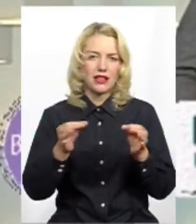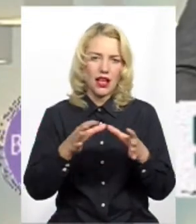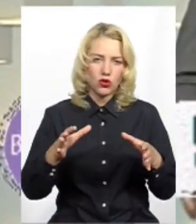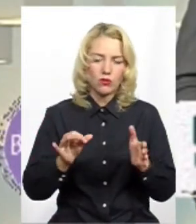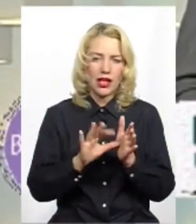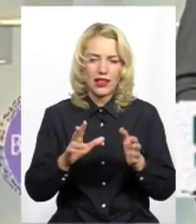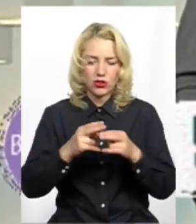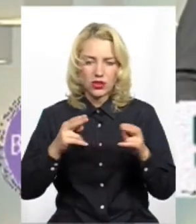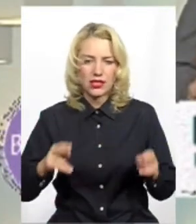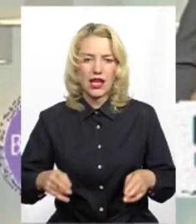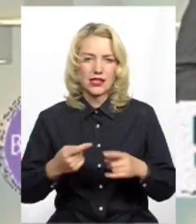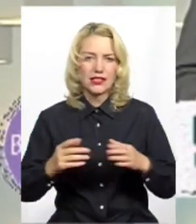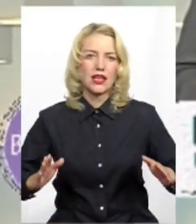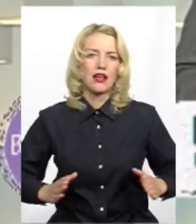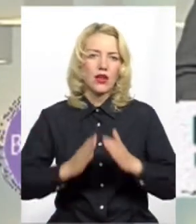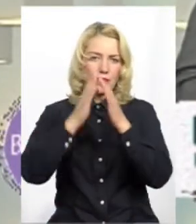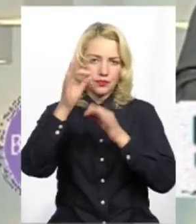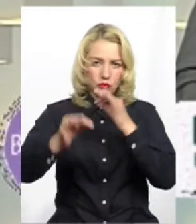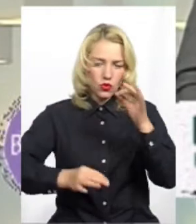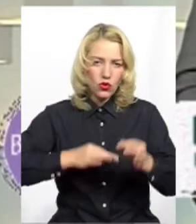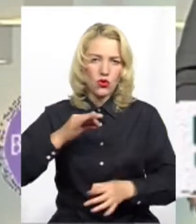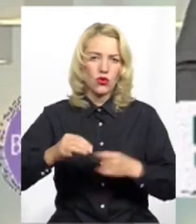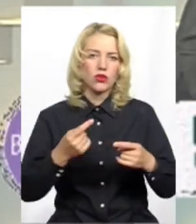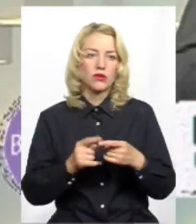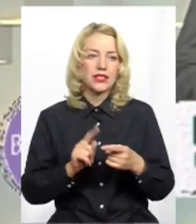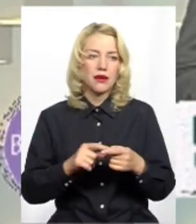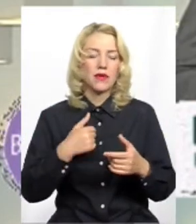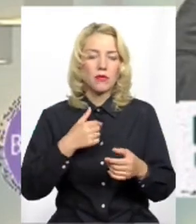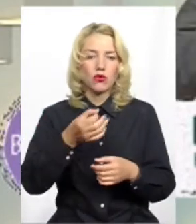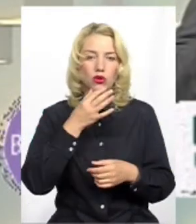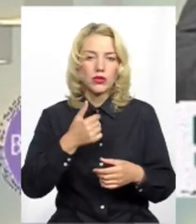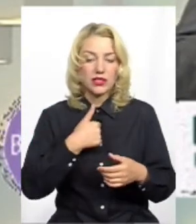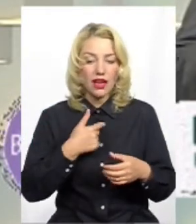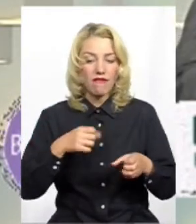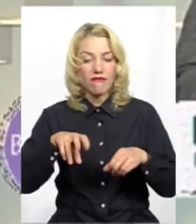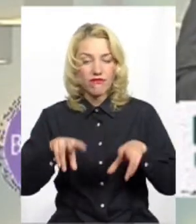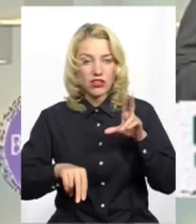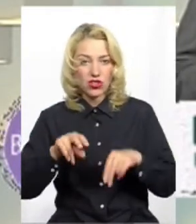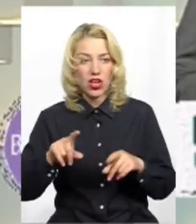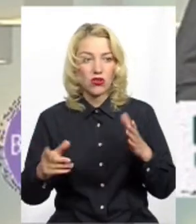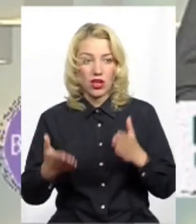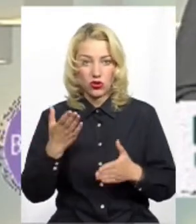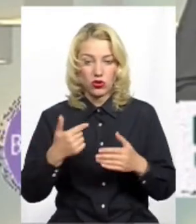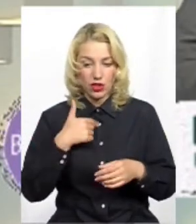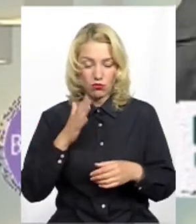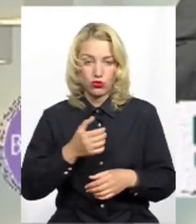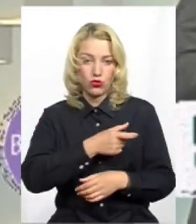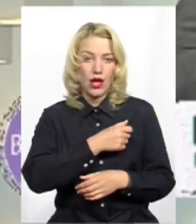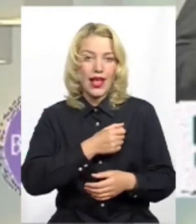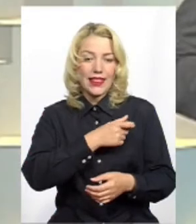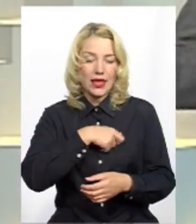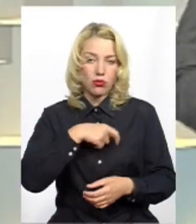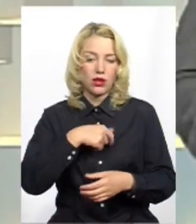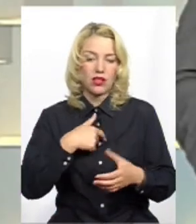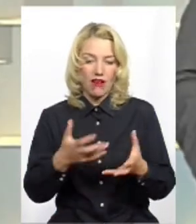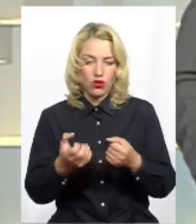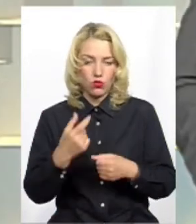крім політичної сили. І мені це дуже подобається, тому що не тільки подобається, я рахую, якщо я буду депутатом, я візьму